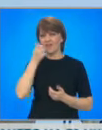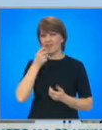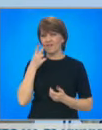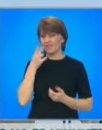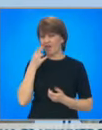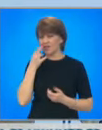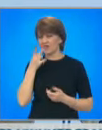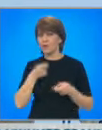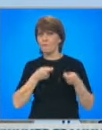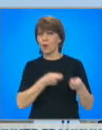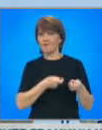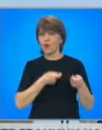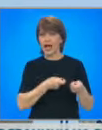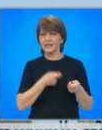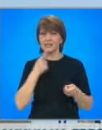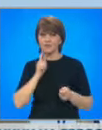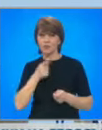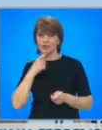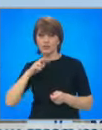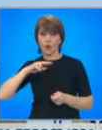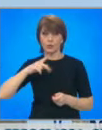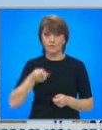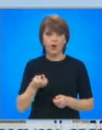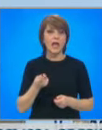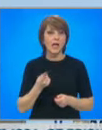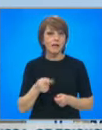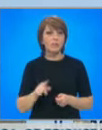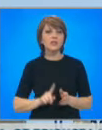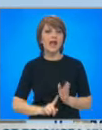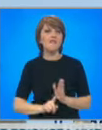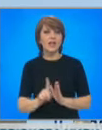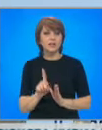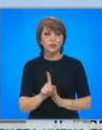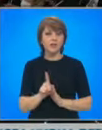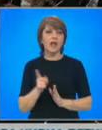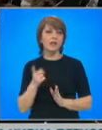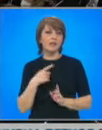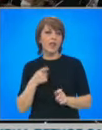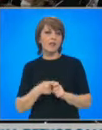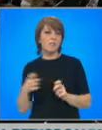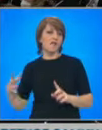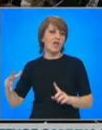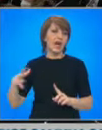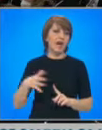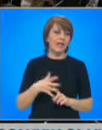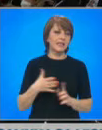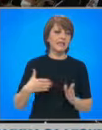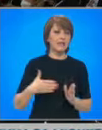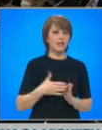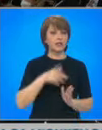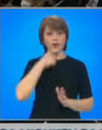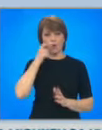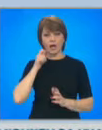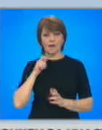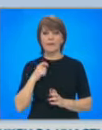може после да се отговори на тези провокации и като резултат да се извърши нова агресия срещу Украина. Западните сили са единни в